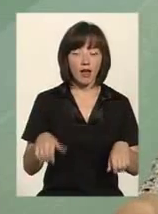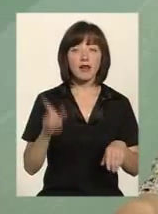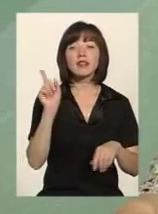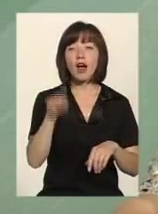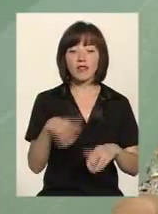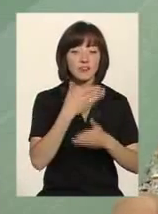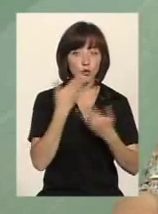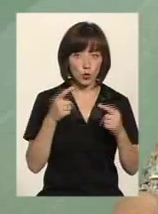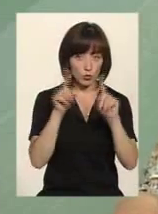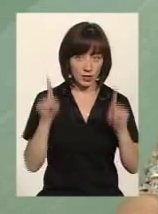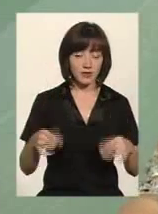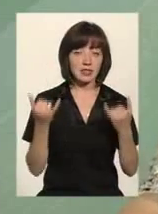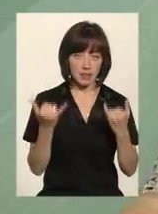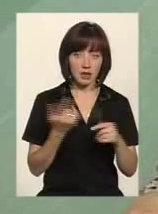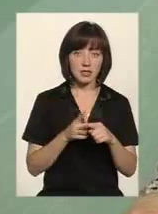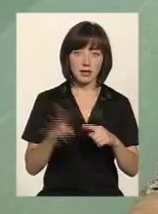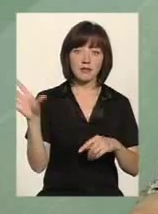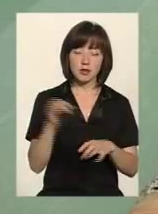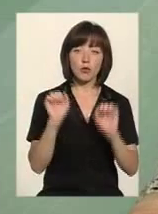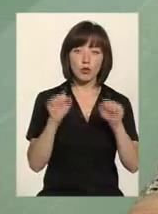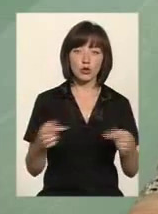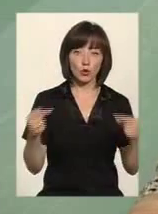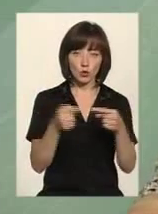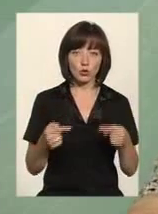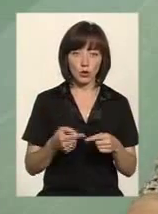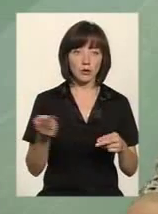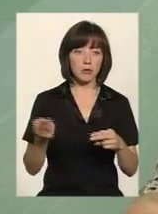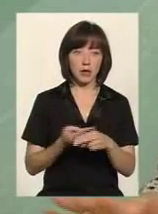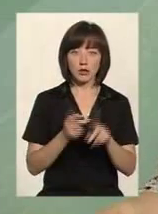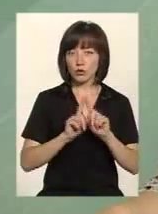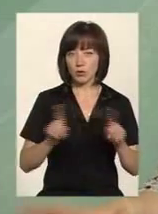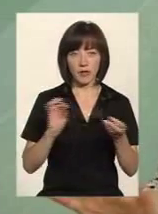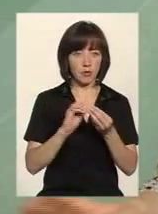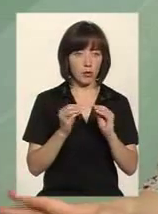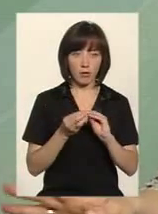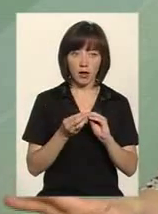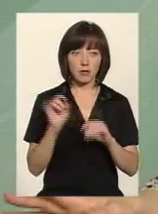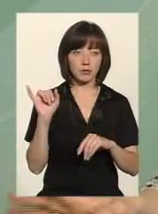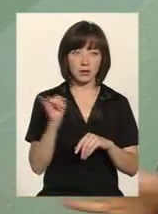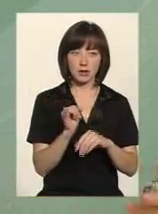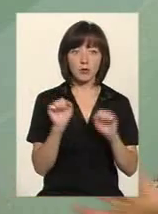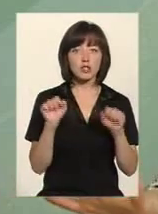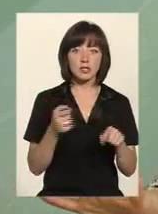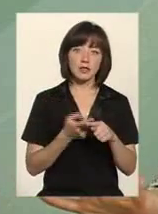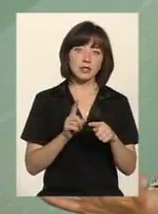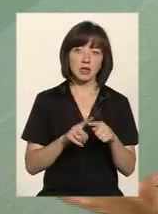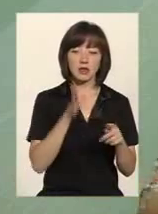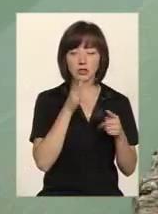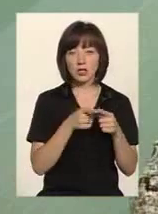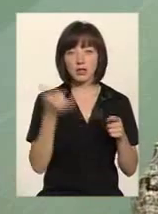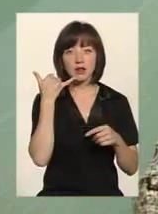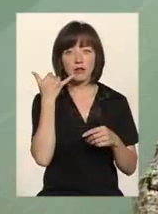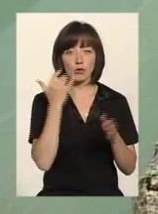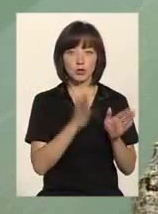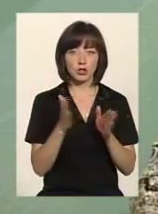такої путівки, це все можна узгодити без особливих проблем, і, ну, можливо, це якийсь час там в